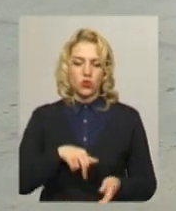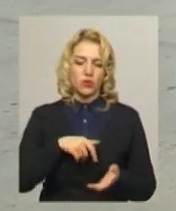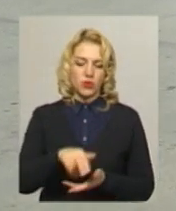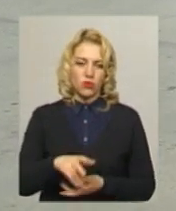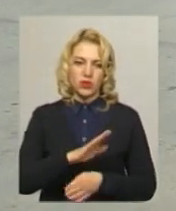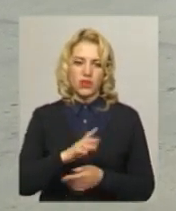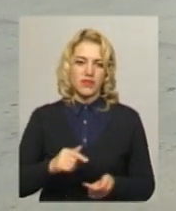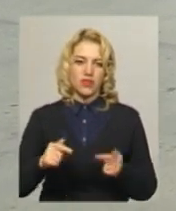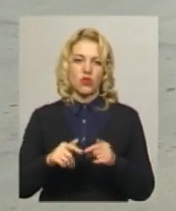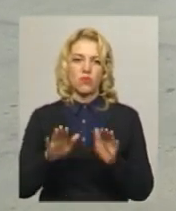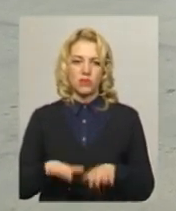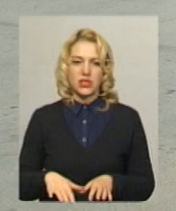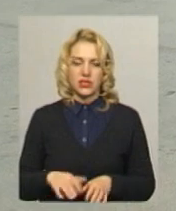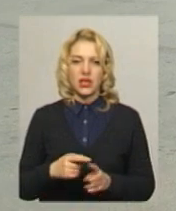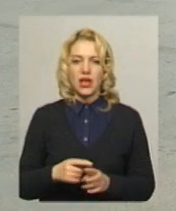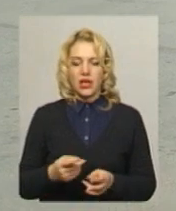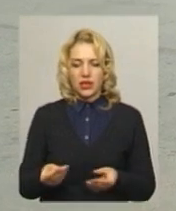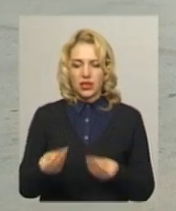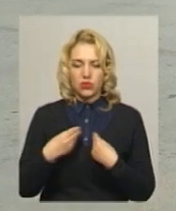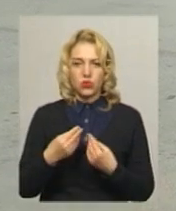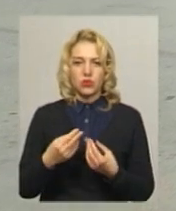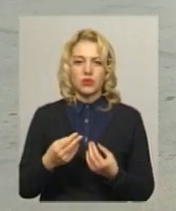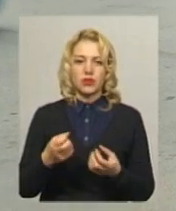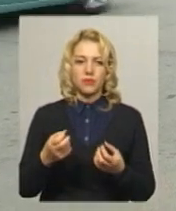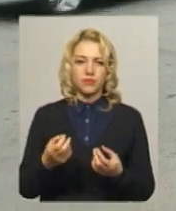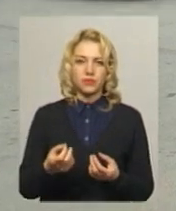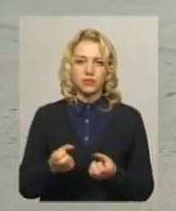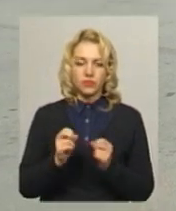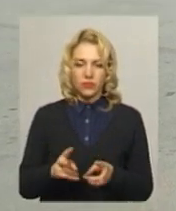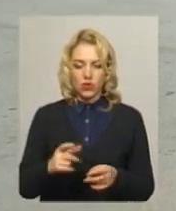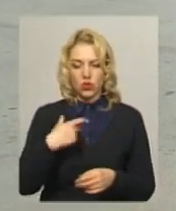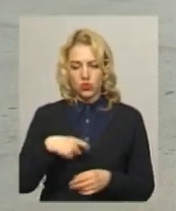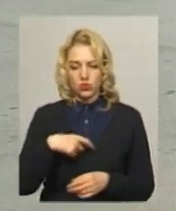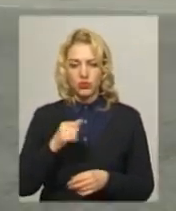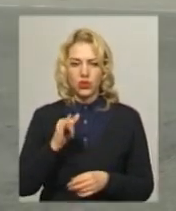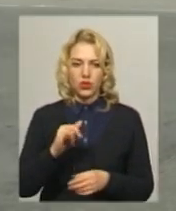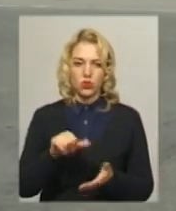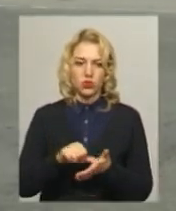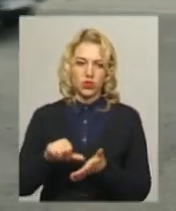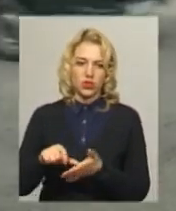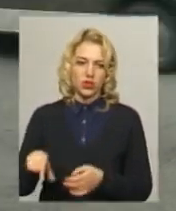невстановленому місці, наражаючи на небезпеку як себе, так і інших учасників дорожнього руху.